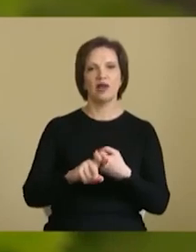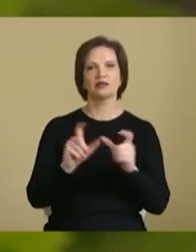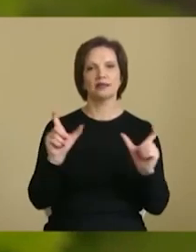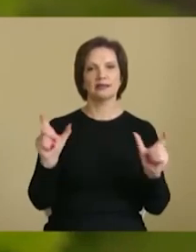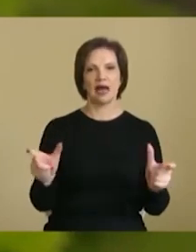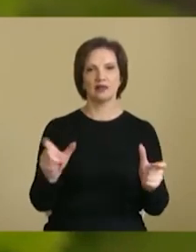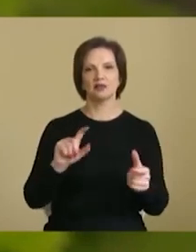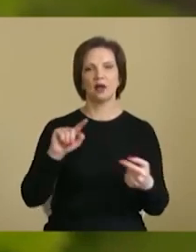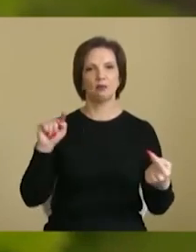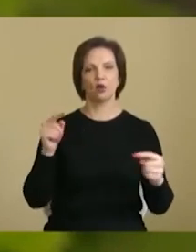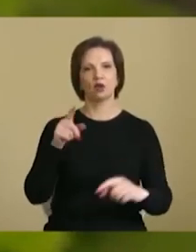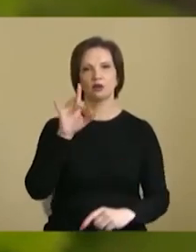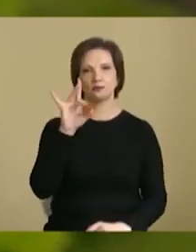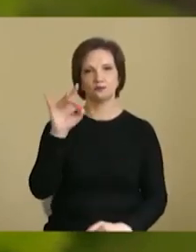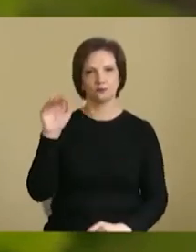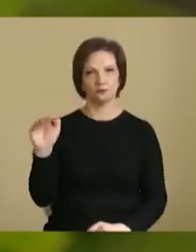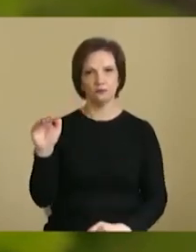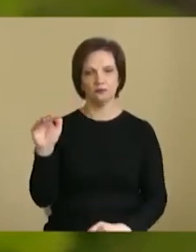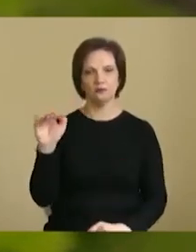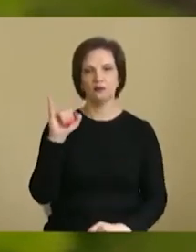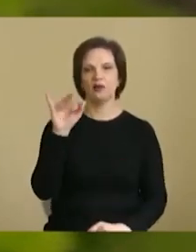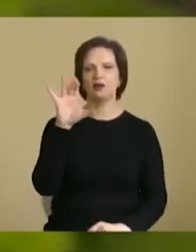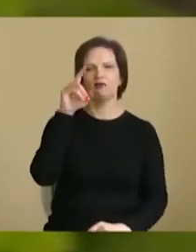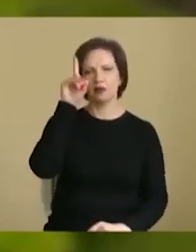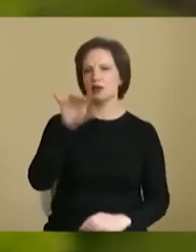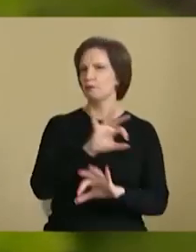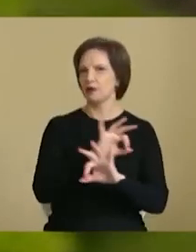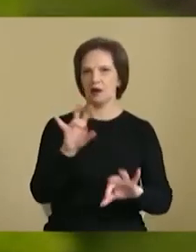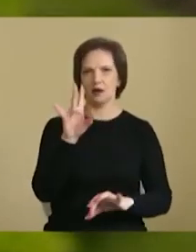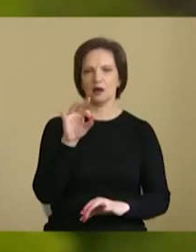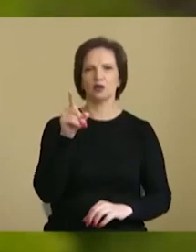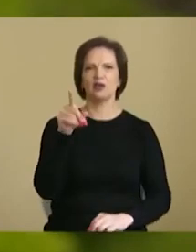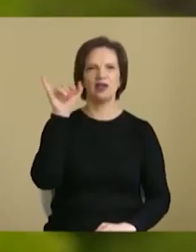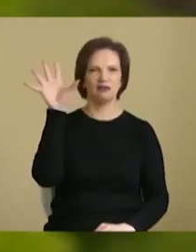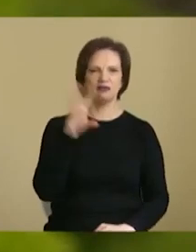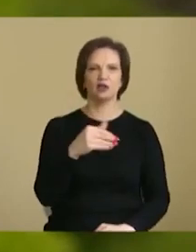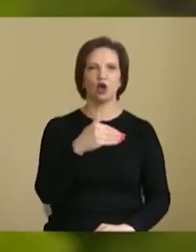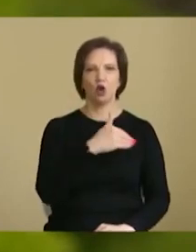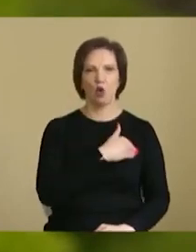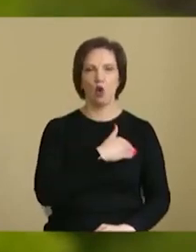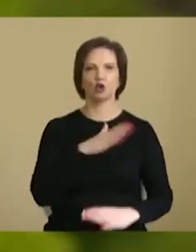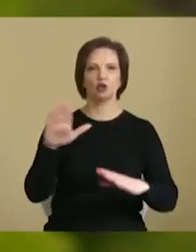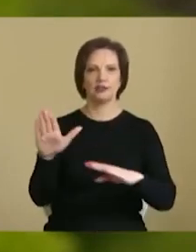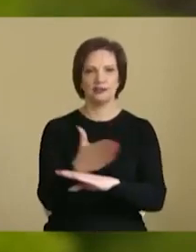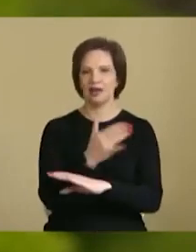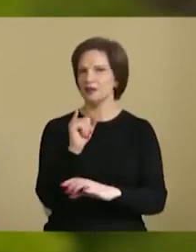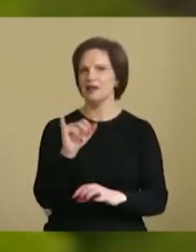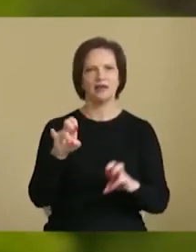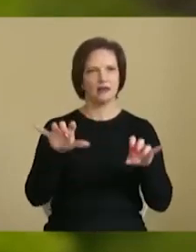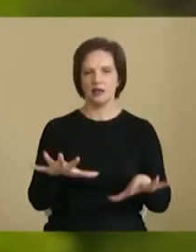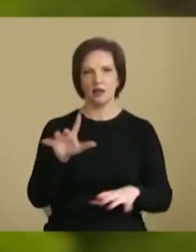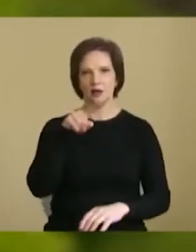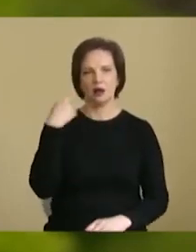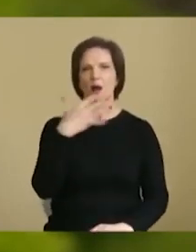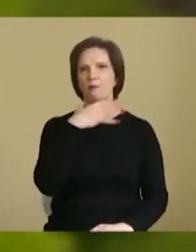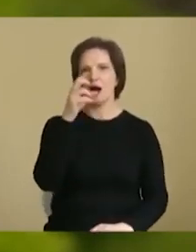проти Російської Федерації. І ви знаєте прекрасно, що їх всі хочуть зняти. І не тільки Росія, і багато